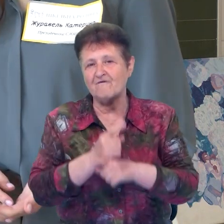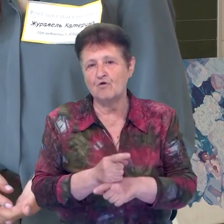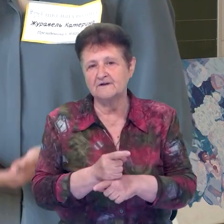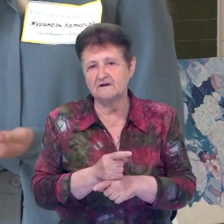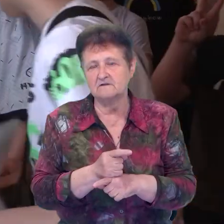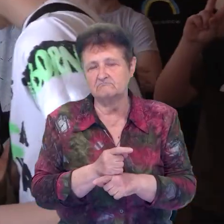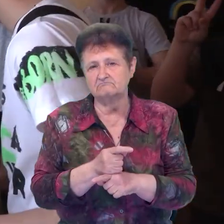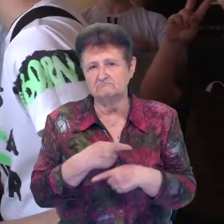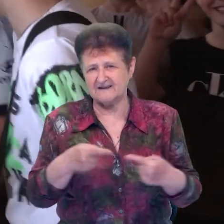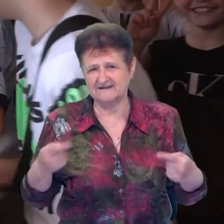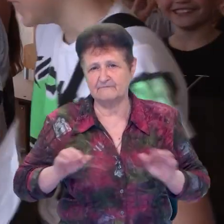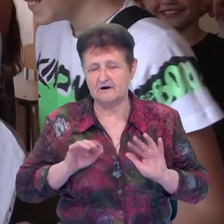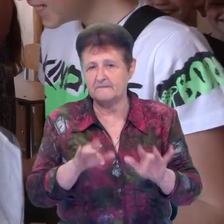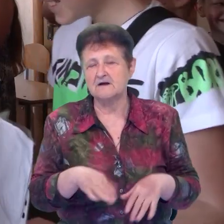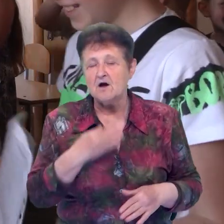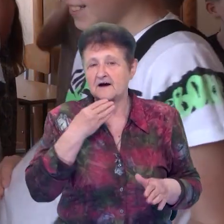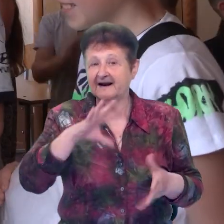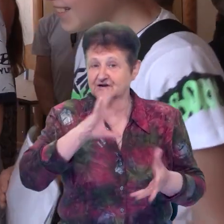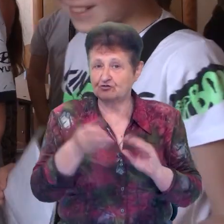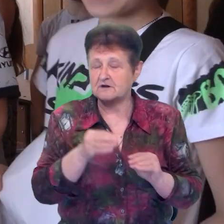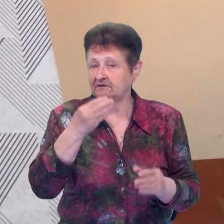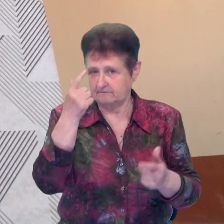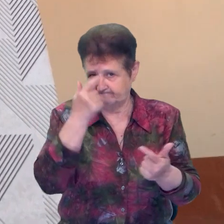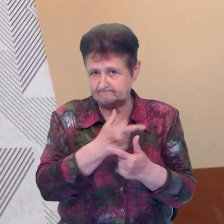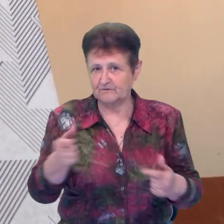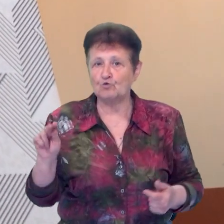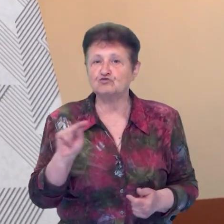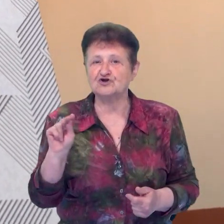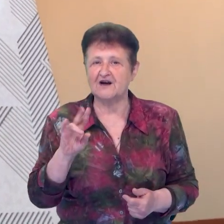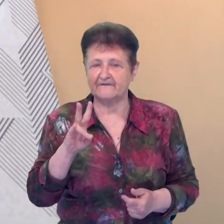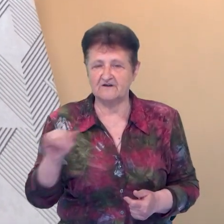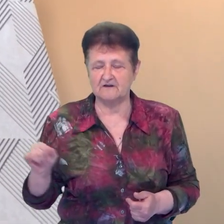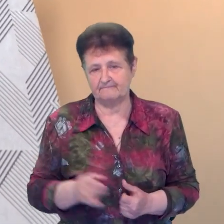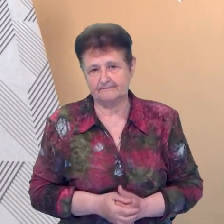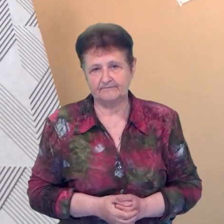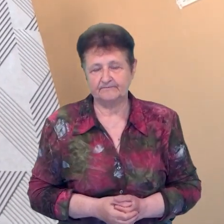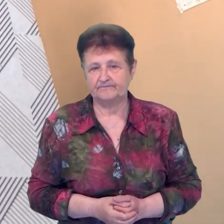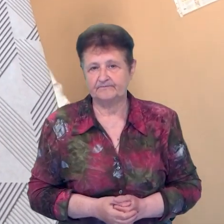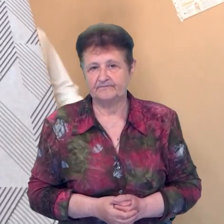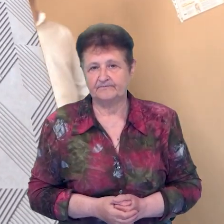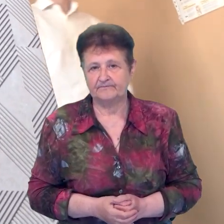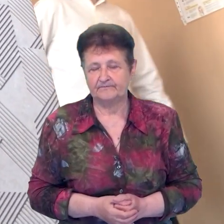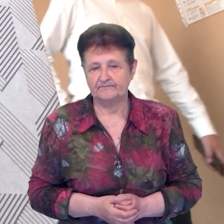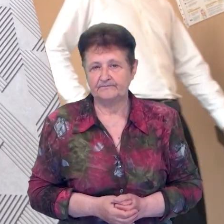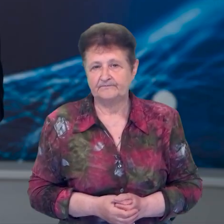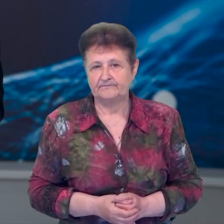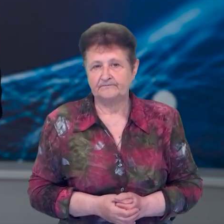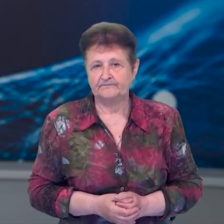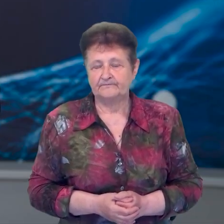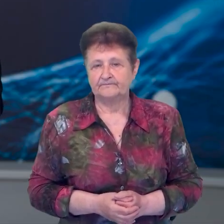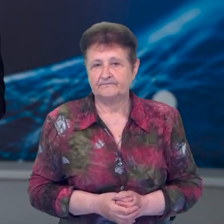екоментрінг. Результати голосування оприлюднять у червні. Олександра Денисенко, Роман Закревський, Суспільні новини, Чернігів.